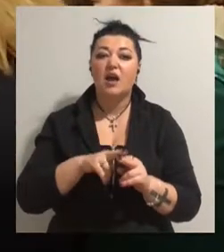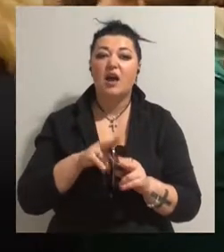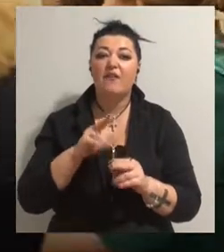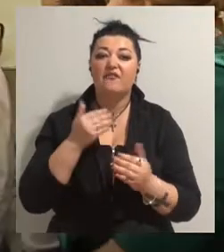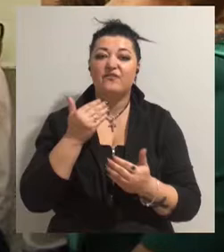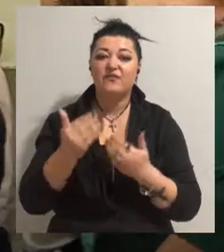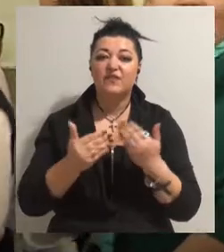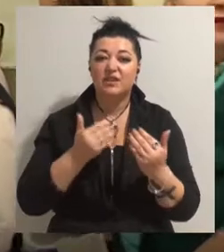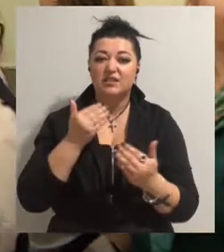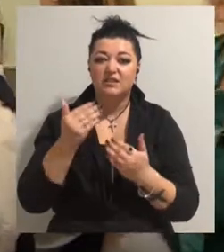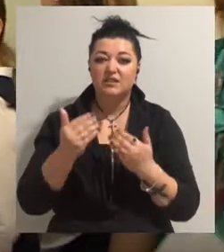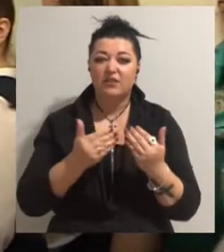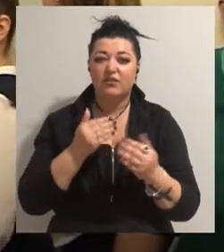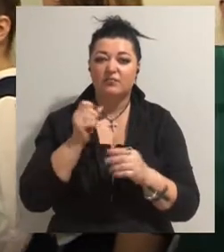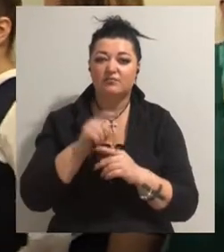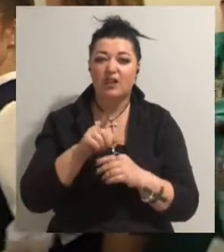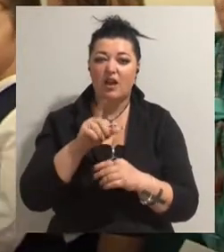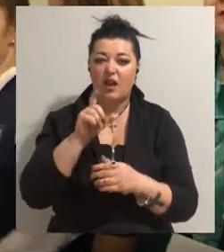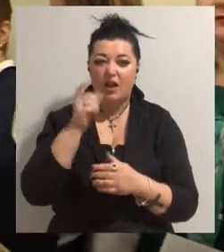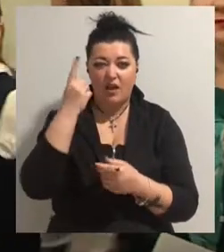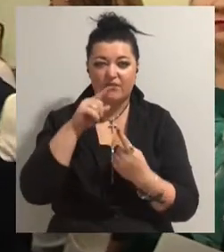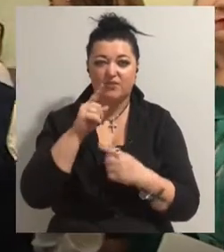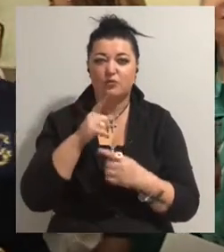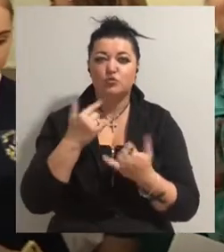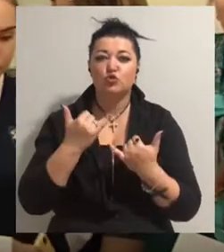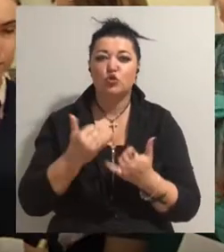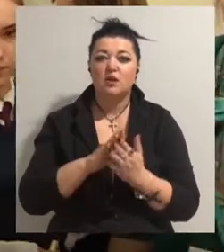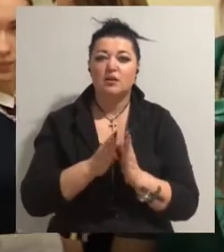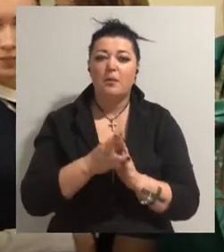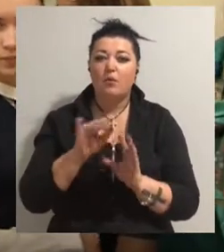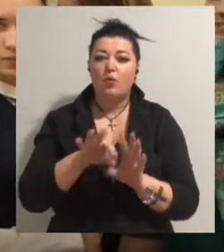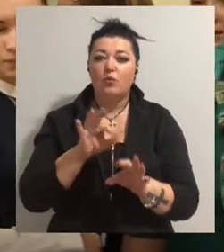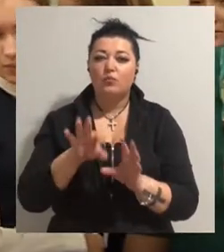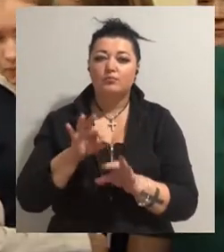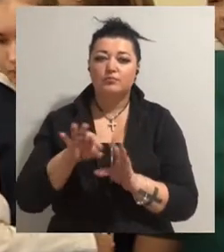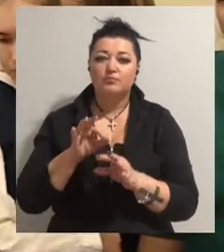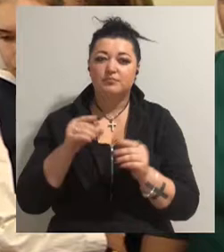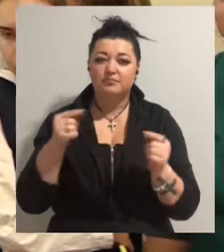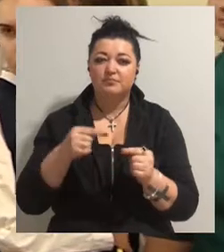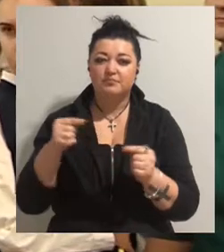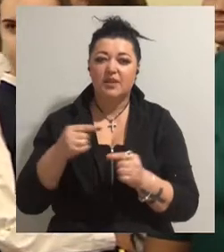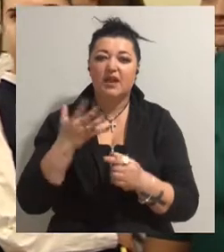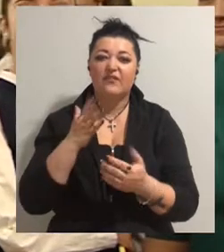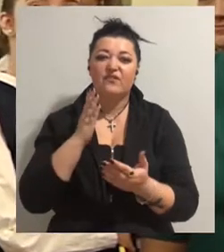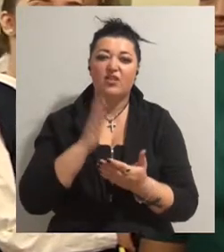задумом авторів, це відповідь на сучасну ситуацію, бо обрані постаті, які, власне кажучи,